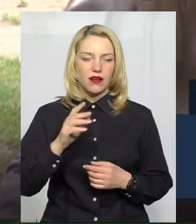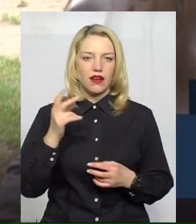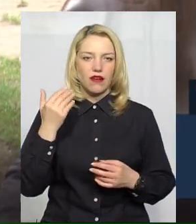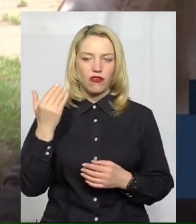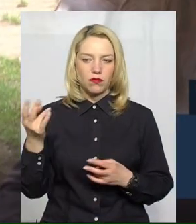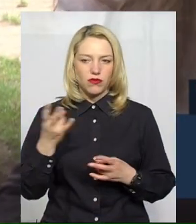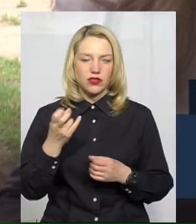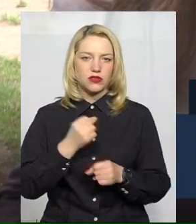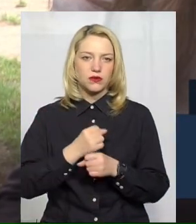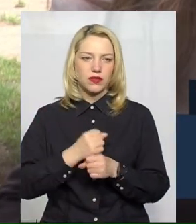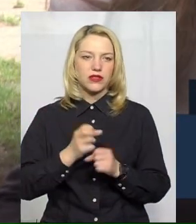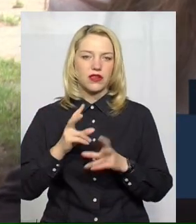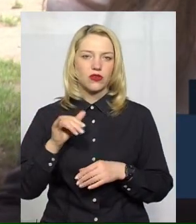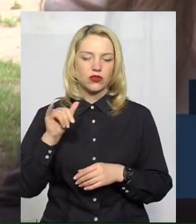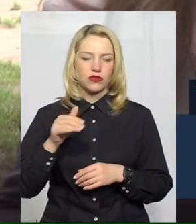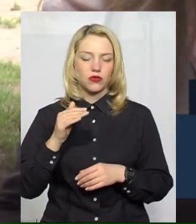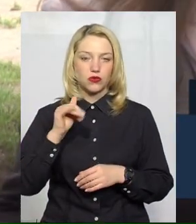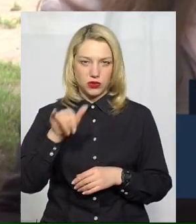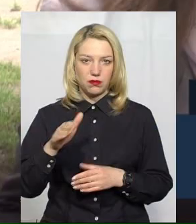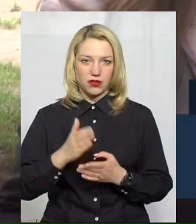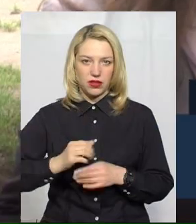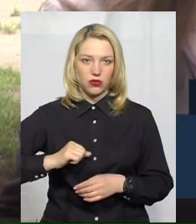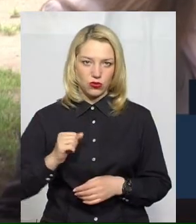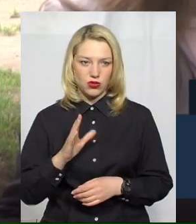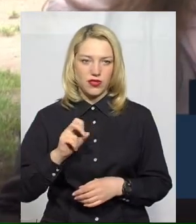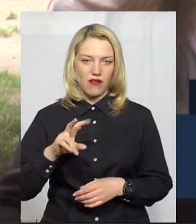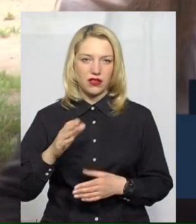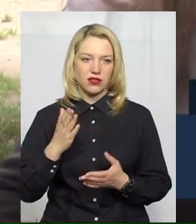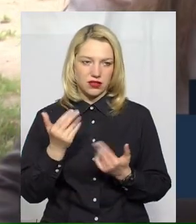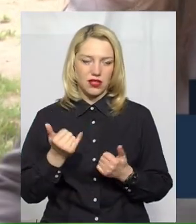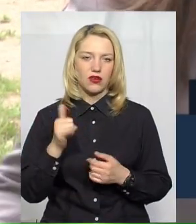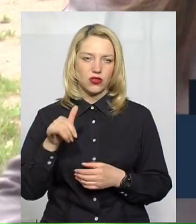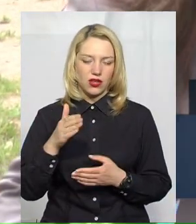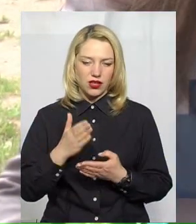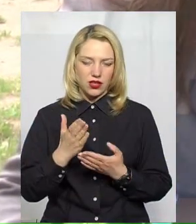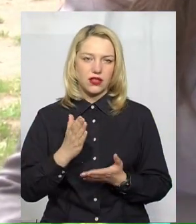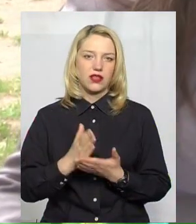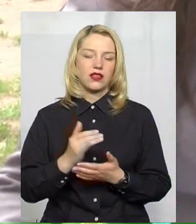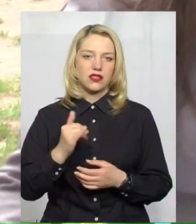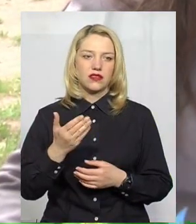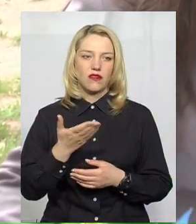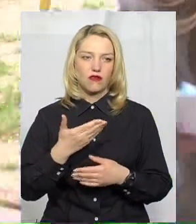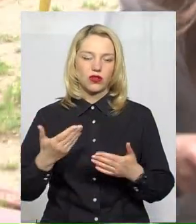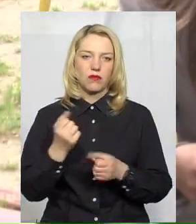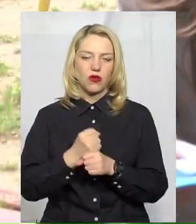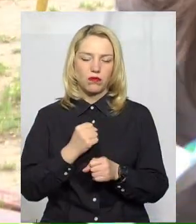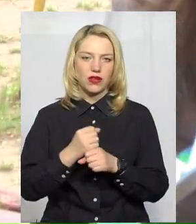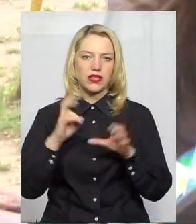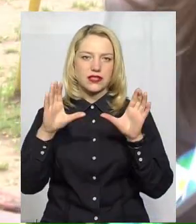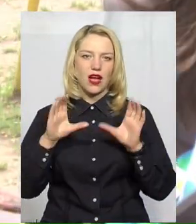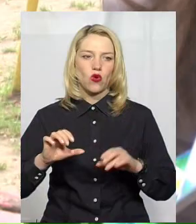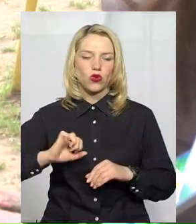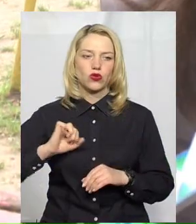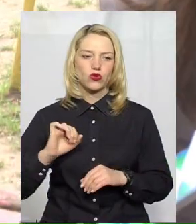дітками так, як в тебе є друзі. Валентин, тебе друзі в школі є? Так. Ми робили закони дружби. І чию ми